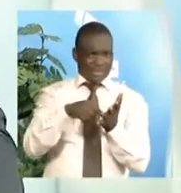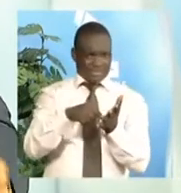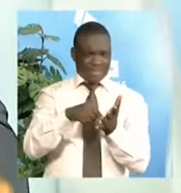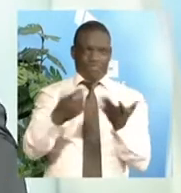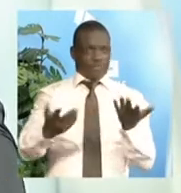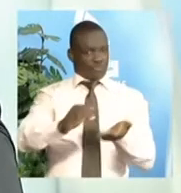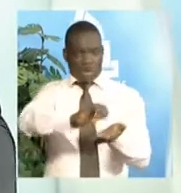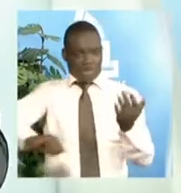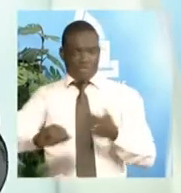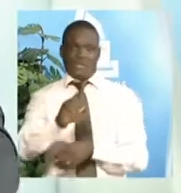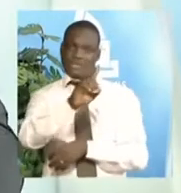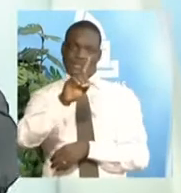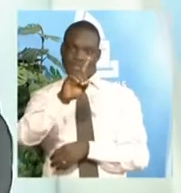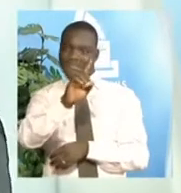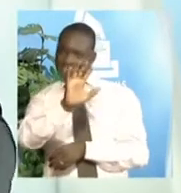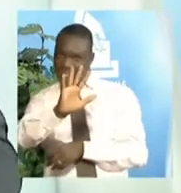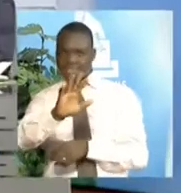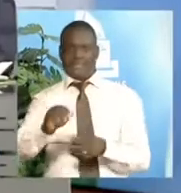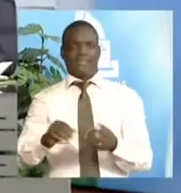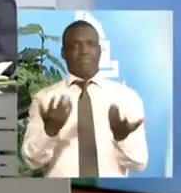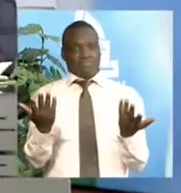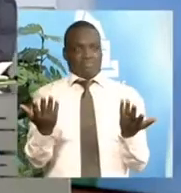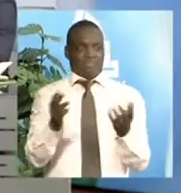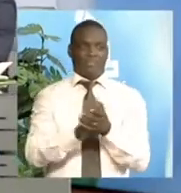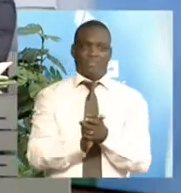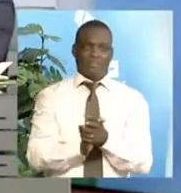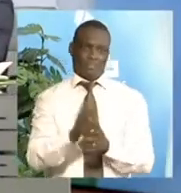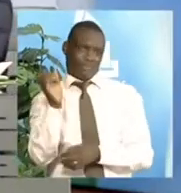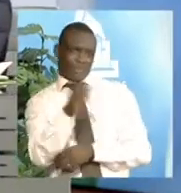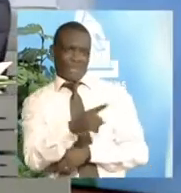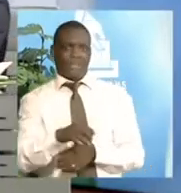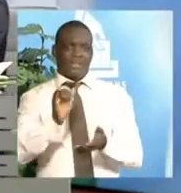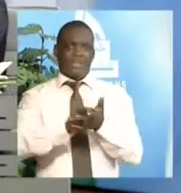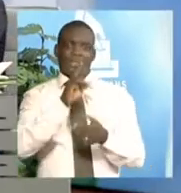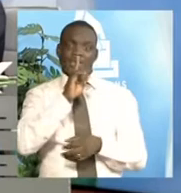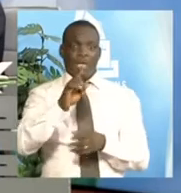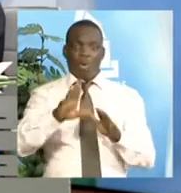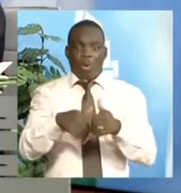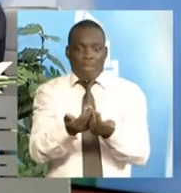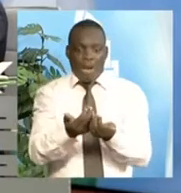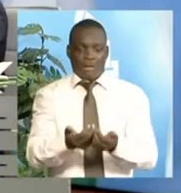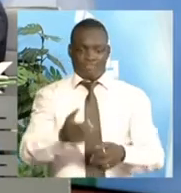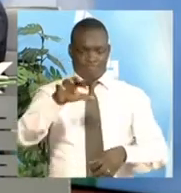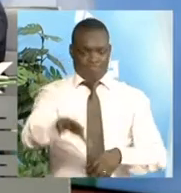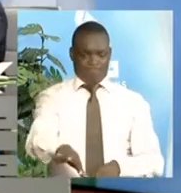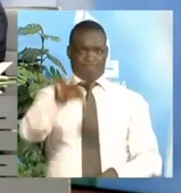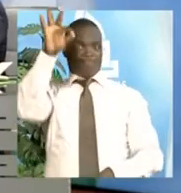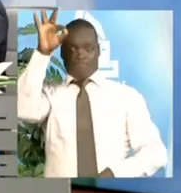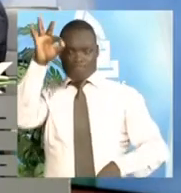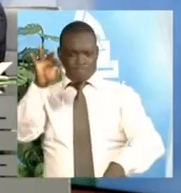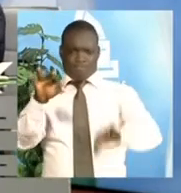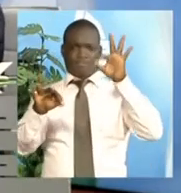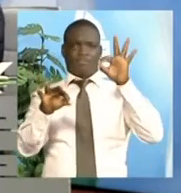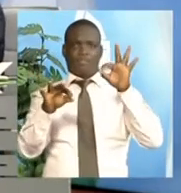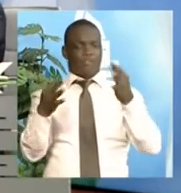conforme au nombre de personnes inscrites. Quel est le mécanisme ? Un tirage au sort ? Est c'est pertinent, ça ? Mais c'est pertinent.